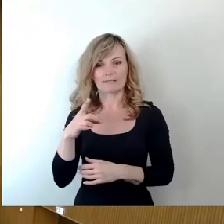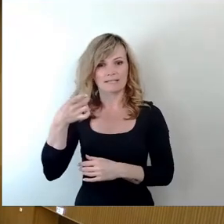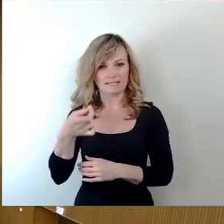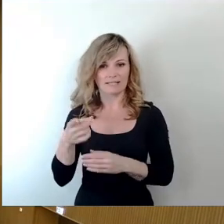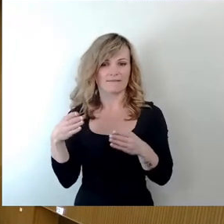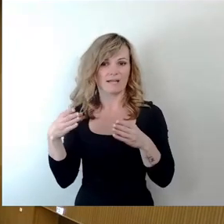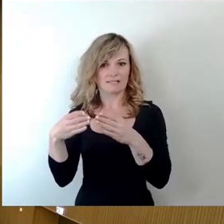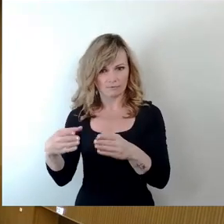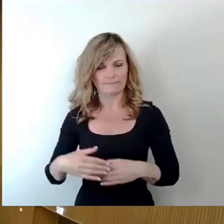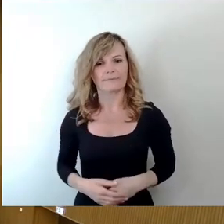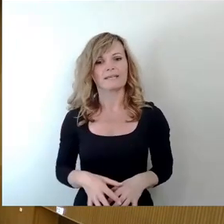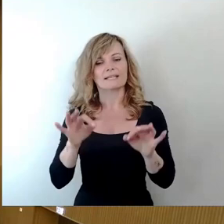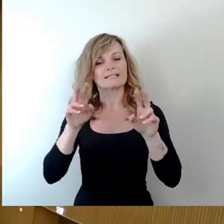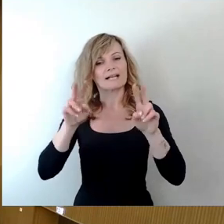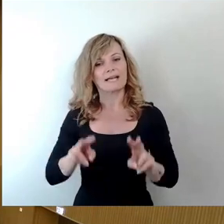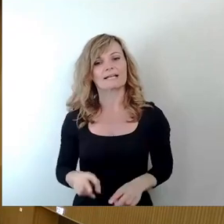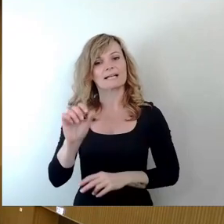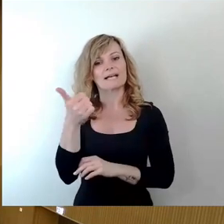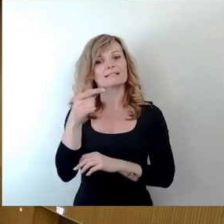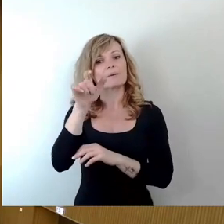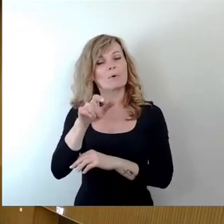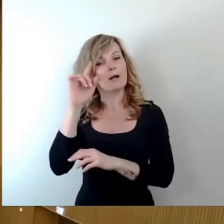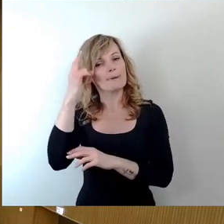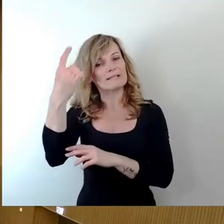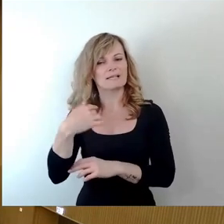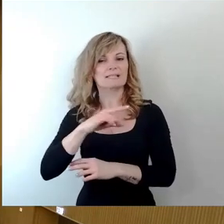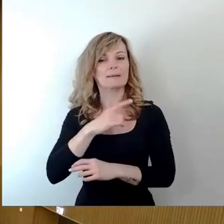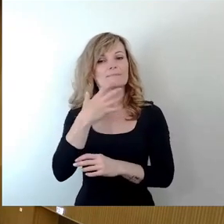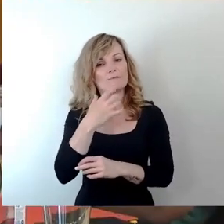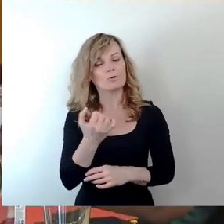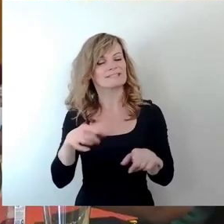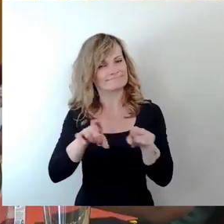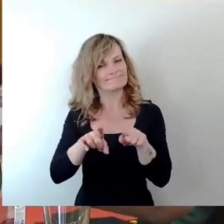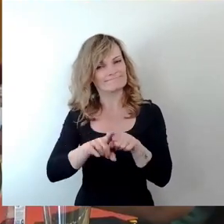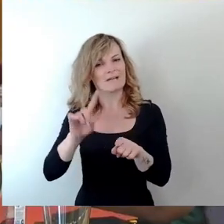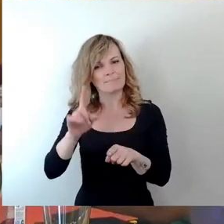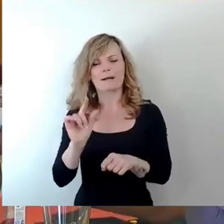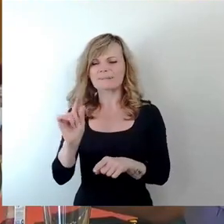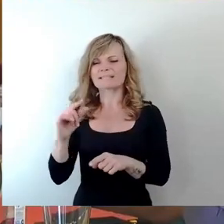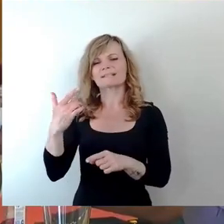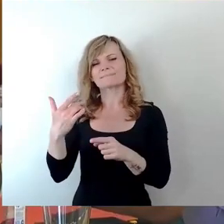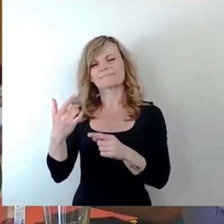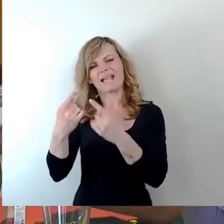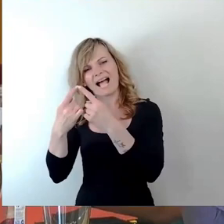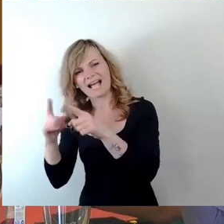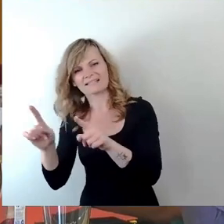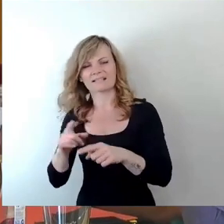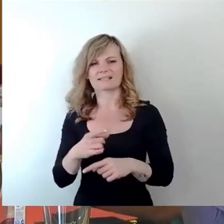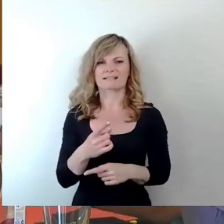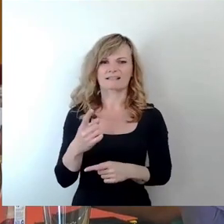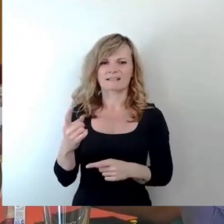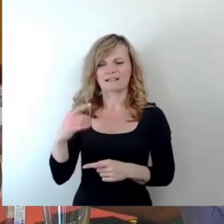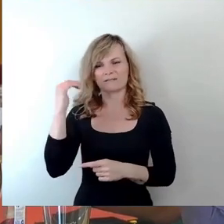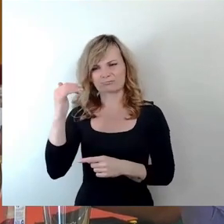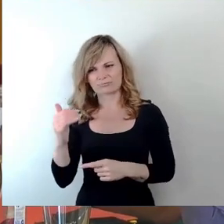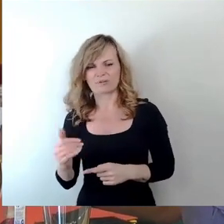Sehr geehrter Herr erster Bürgermeister, ich möchte ebenfalls, aber etwas anderes als die CDU-Fraktion, weil ich glaube, wir haben heute echt noch ein paar eilbedürftige Vorlagen, die